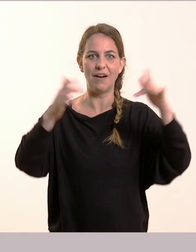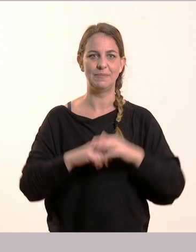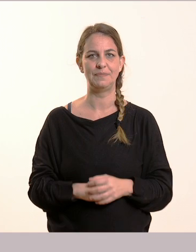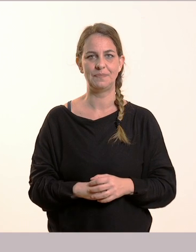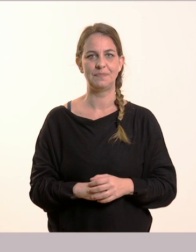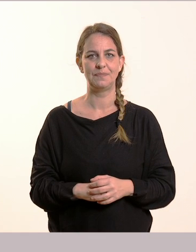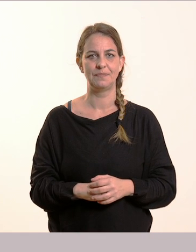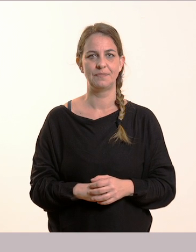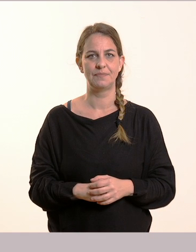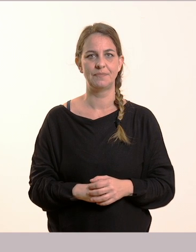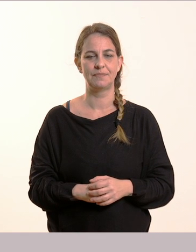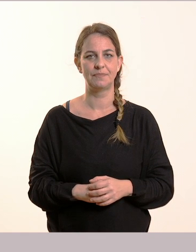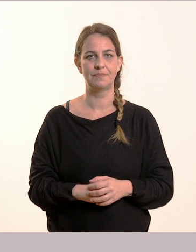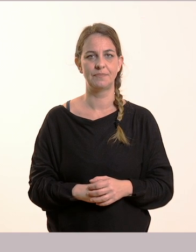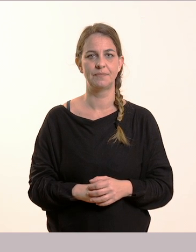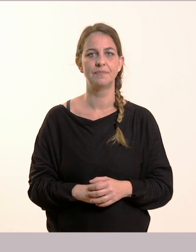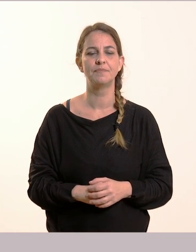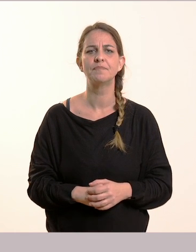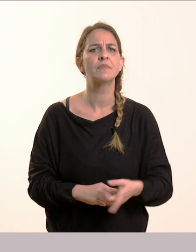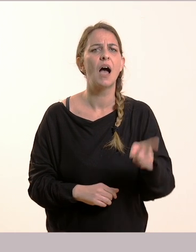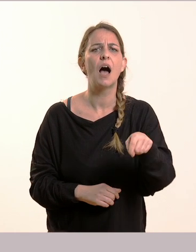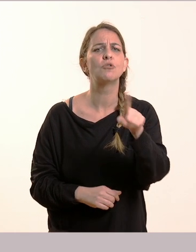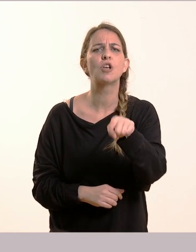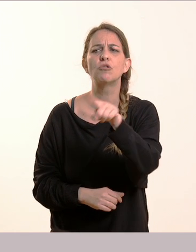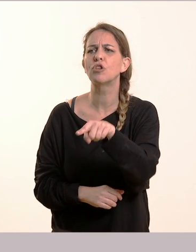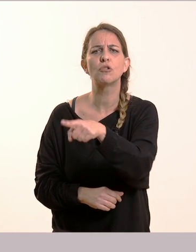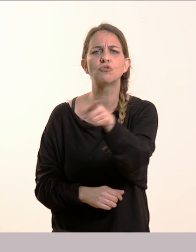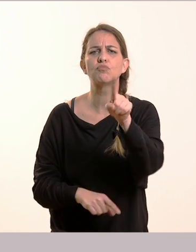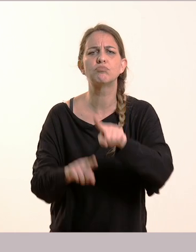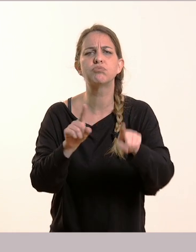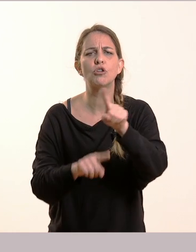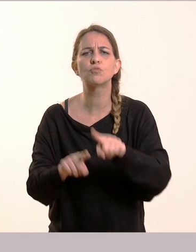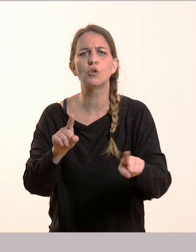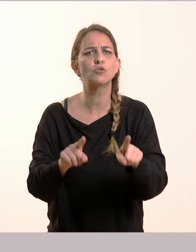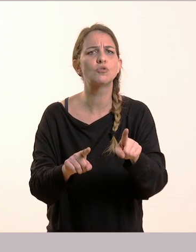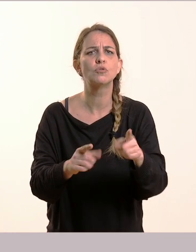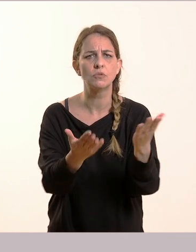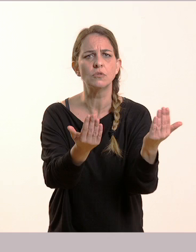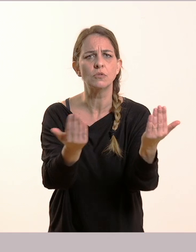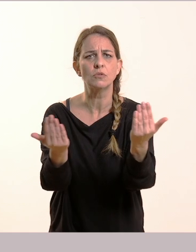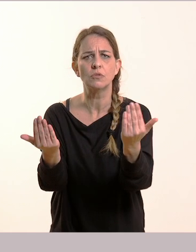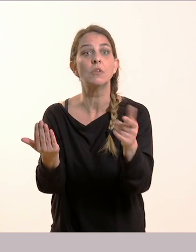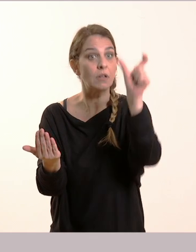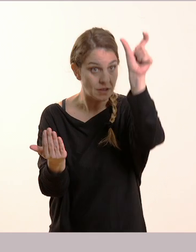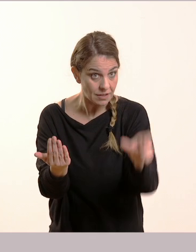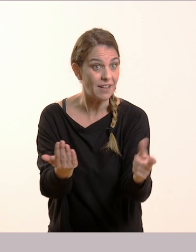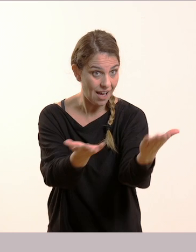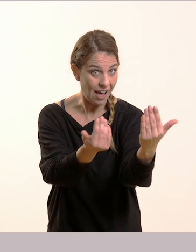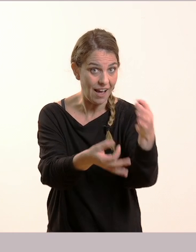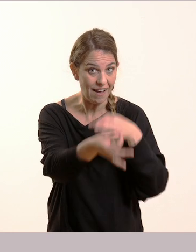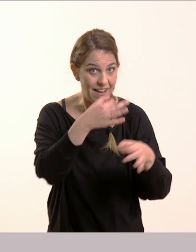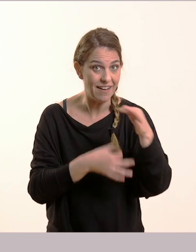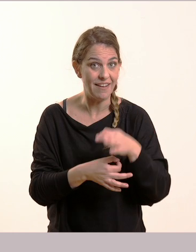Για να μου πει και κάποιος άλλος... Ποιος δεν έχει μιλήσει... Φράγκο! Εσύ! Μπράβο! Δεν